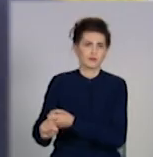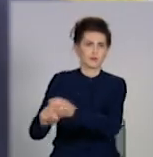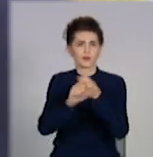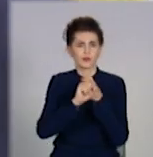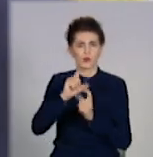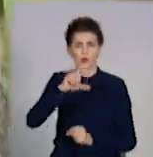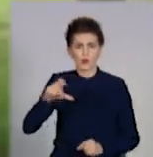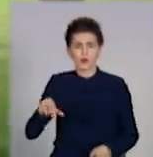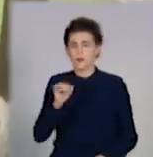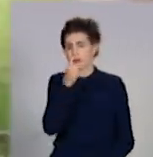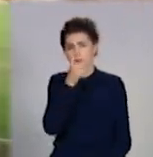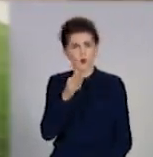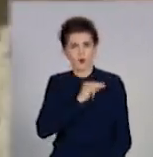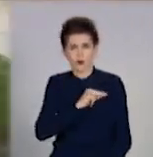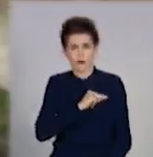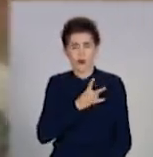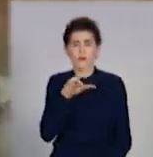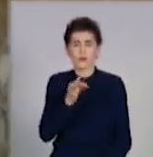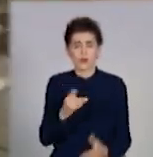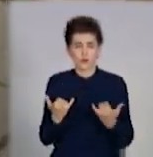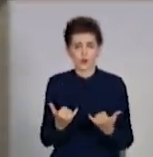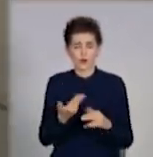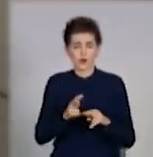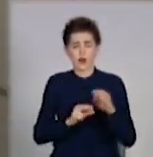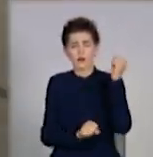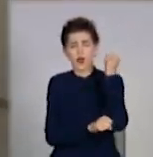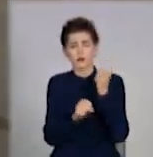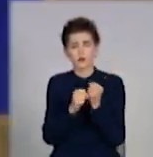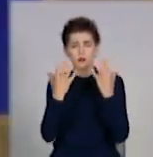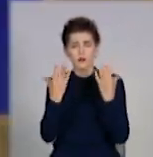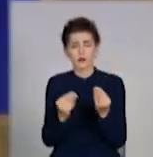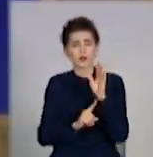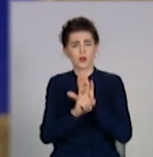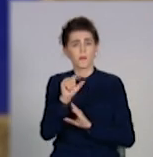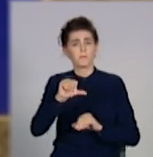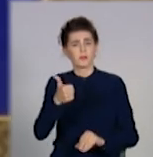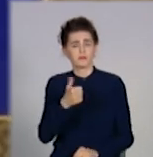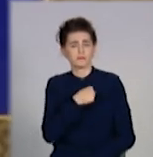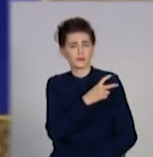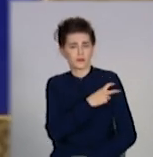Станція не змогла працювати. Тепер робочий день Олега Чорного починається з відвідування лікарні.